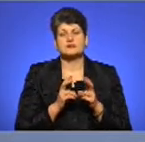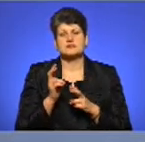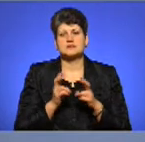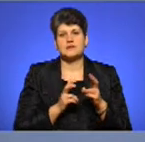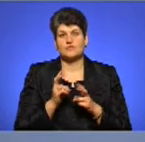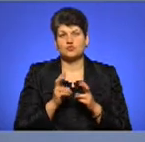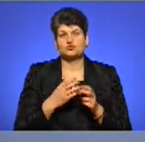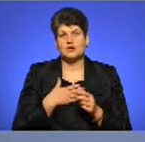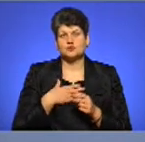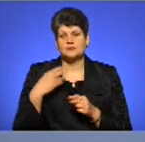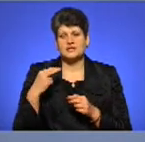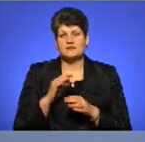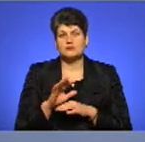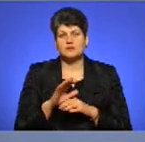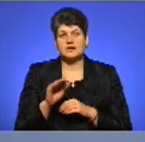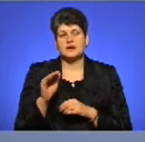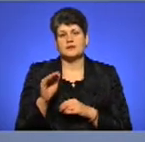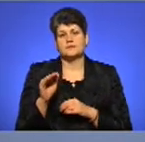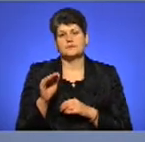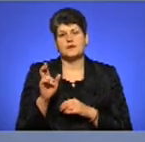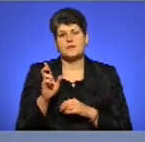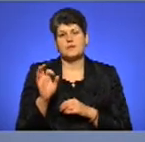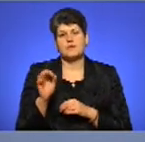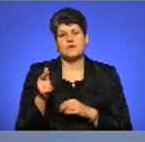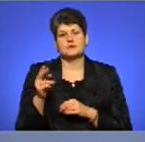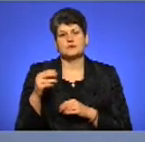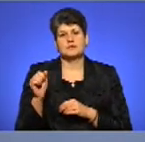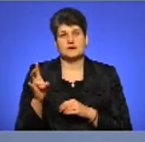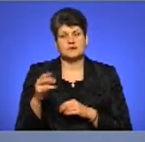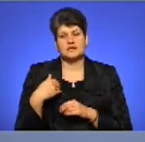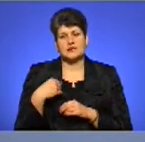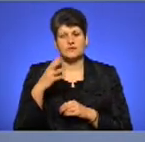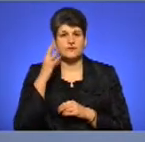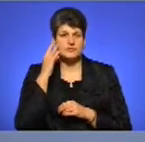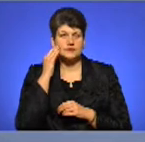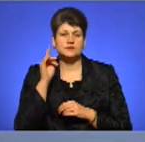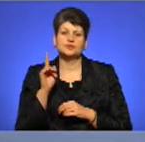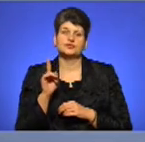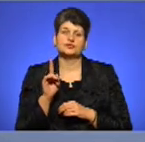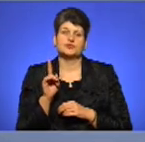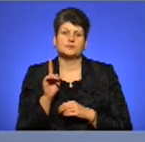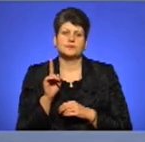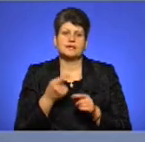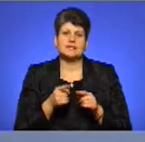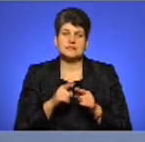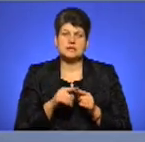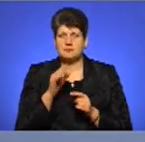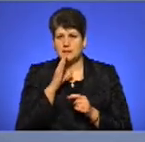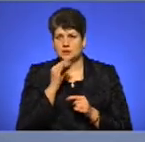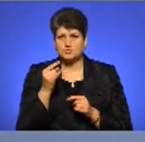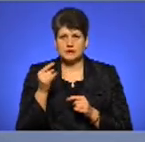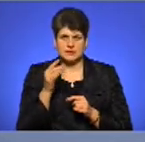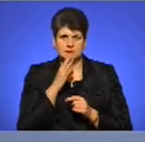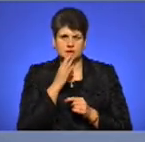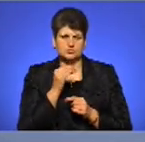От порадити йому це зробити, що він радить. Тому що я рахую, що оці маршрутні таксі, які зараз,